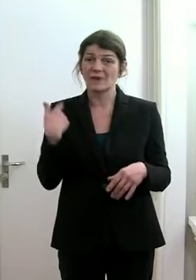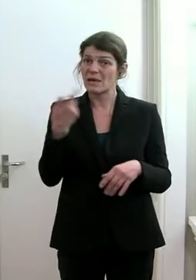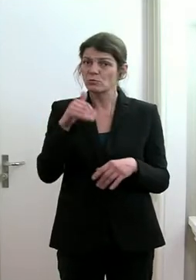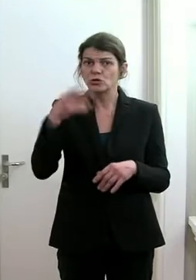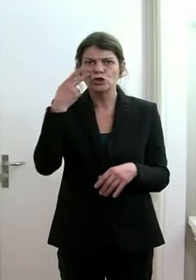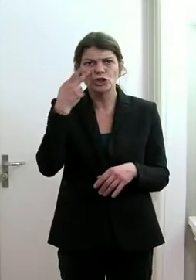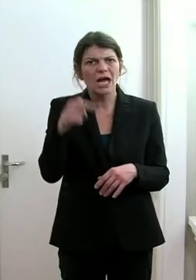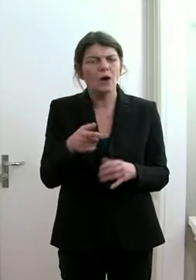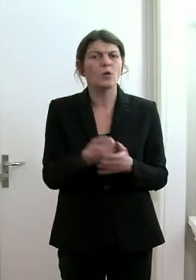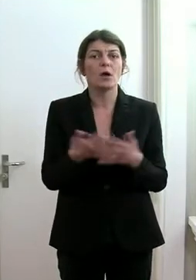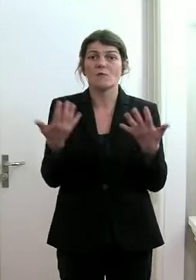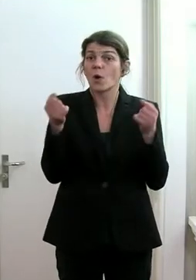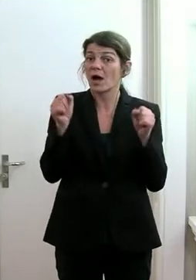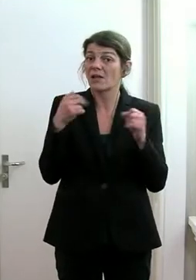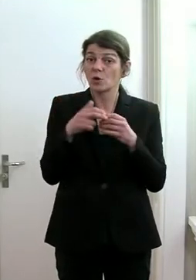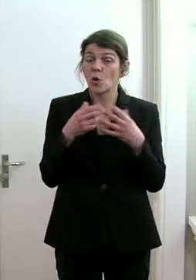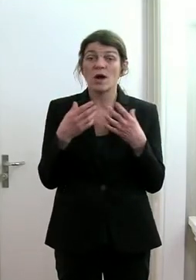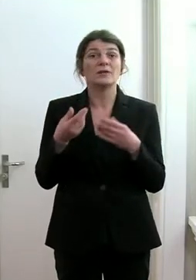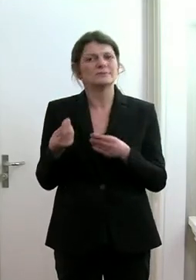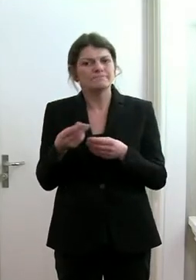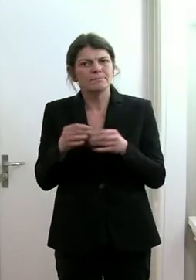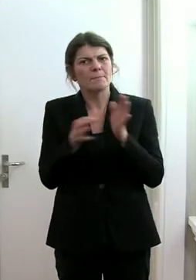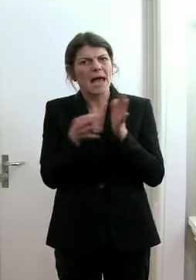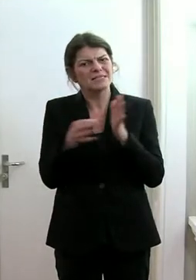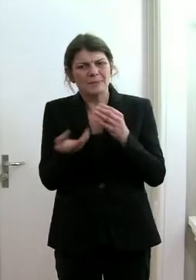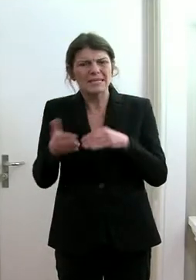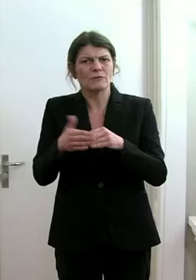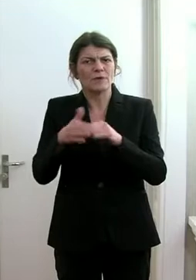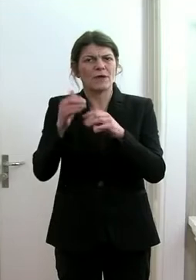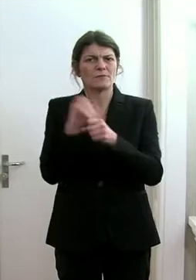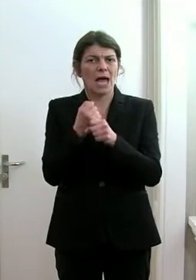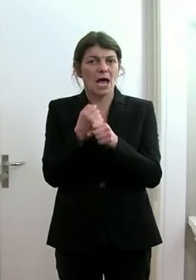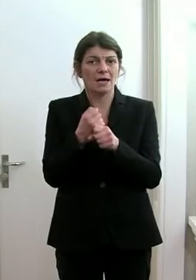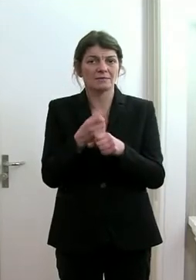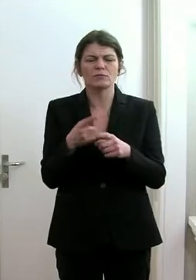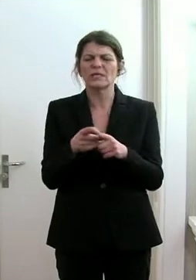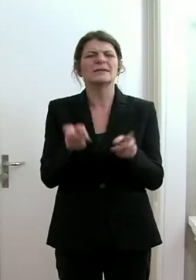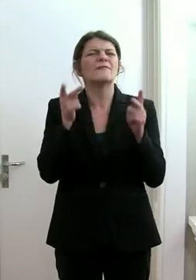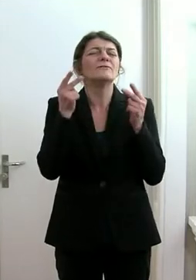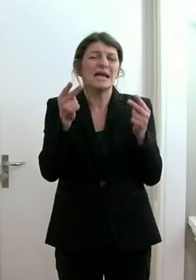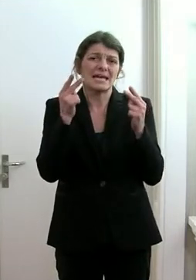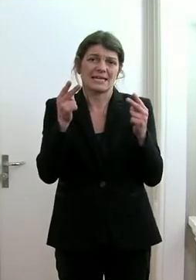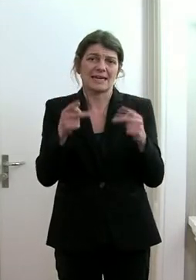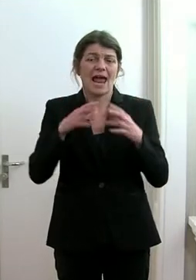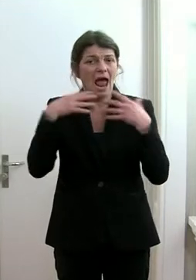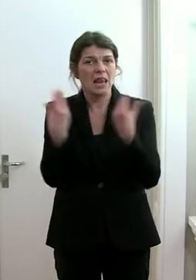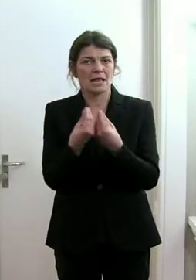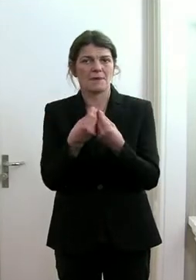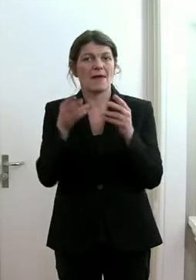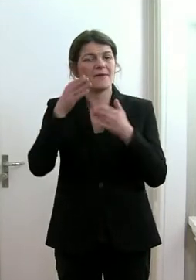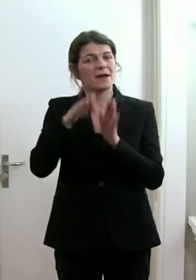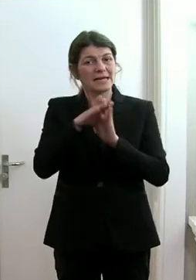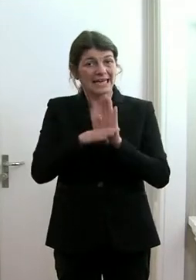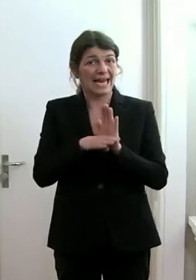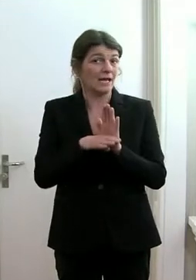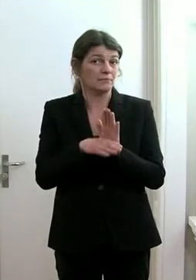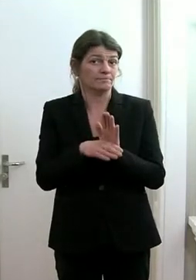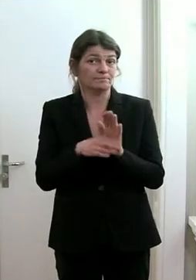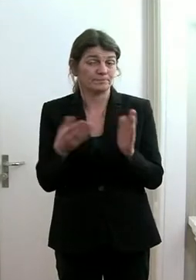können wir noch zusätzliche Massnahmen treffen, neben den ganz wichtigen allgemeinen Regeln, die